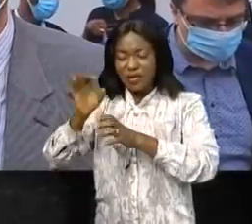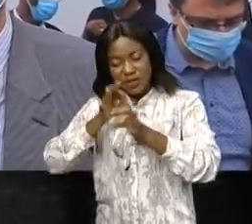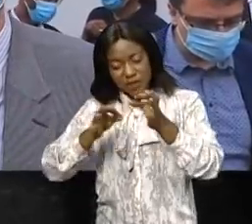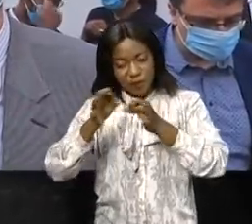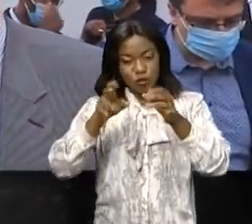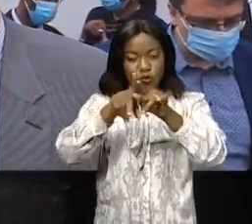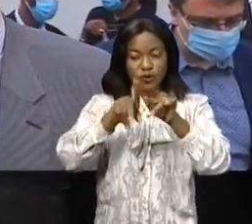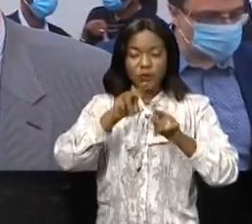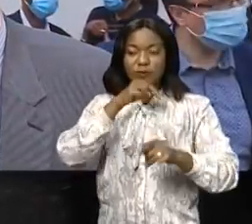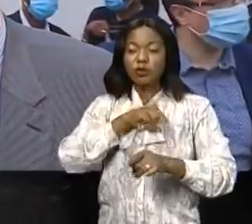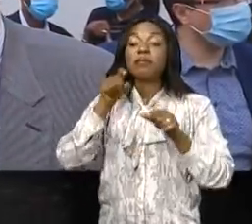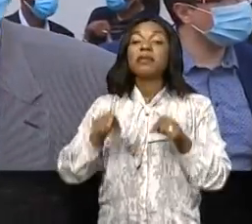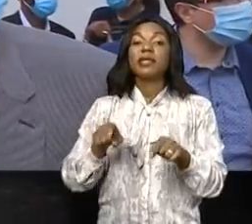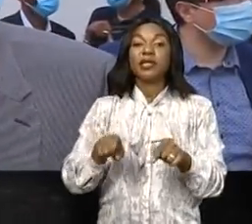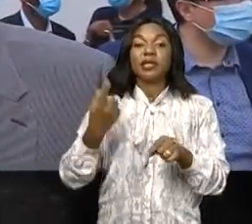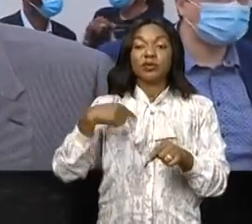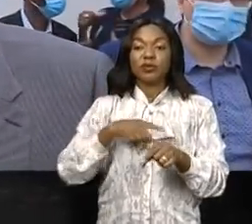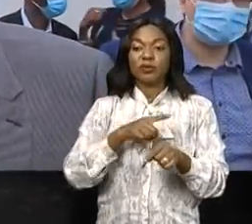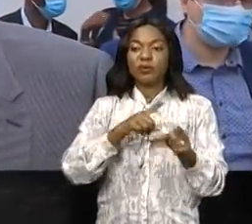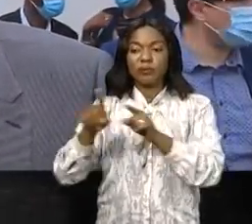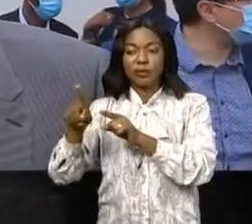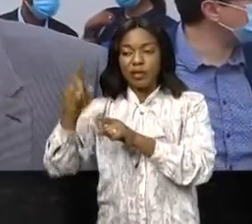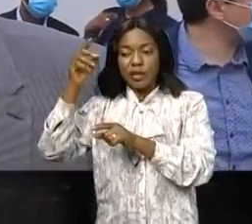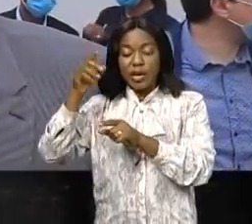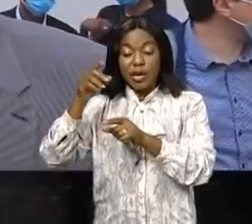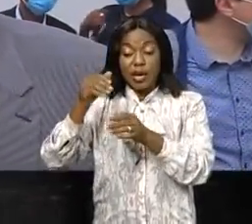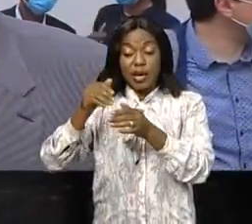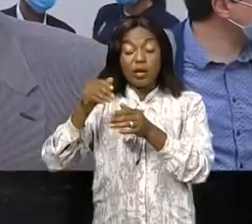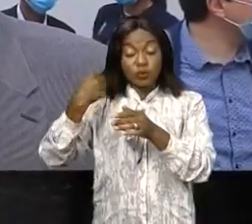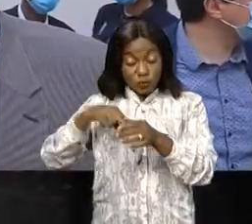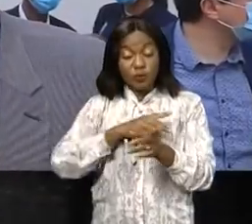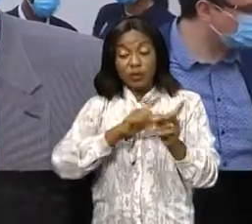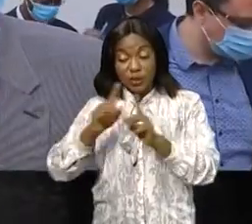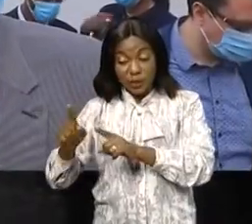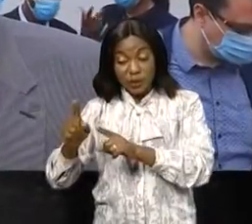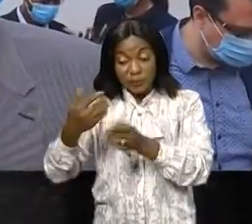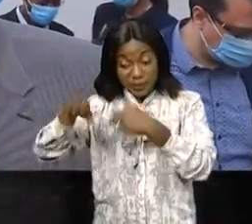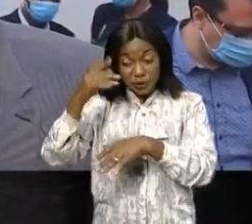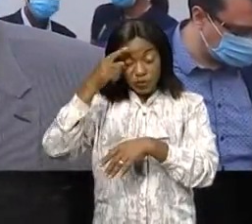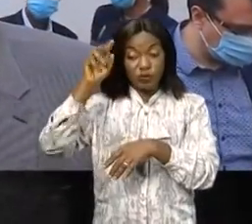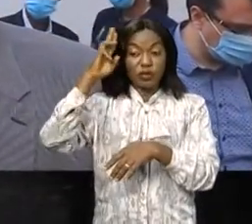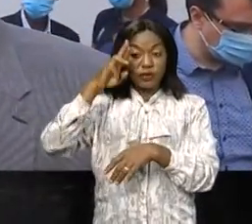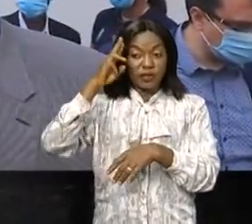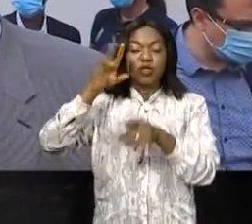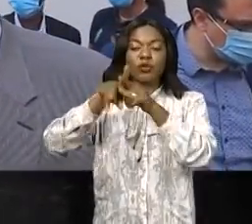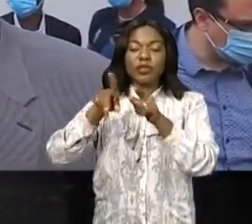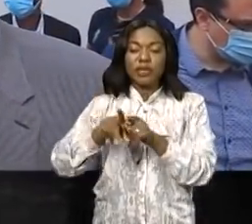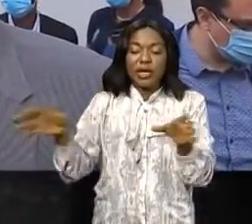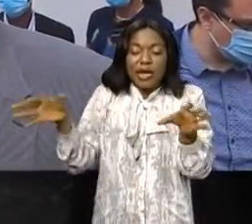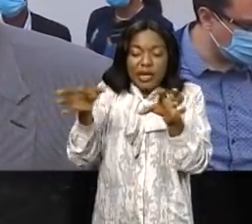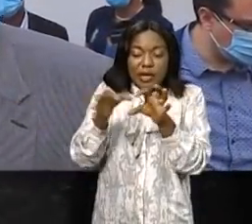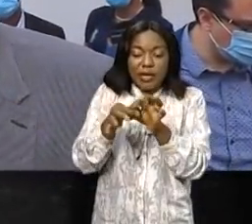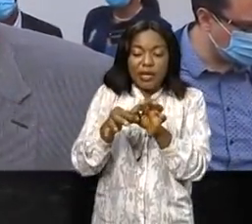et nous allons maintenant nous retirer pour réfléchir un peu et savoir de façon plus détaillée comment le programme de l'Union européenne pourra